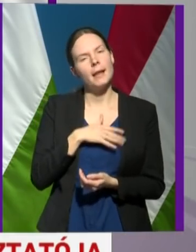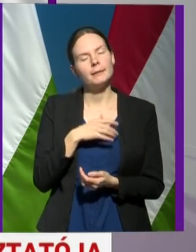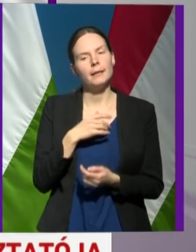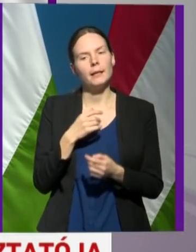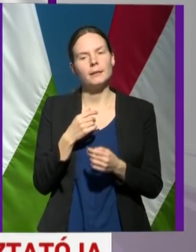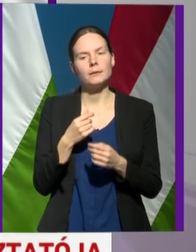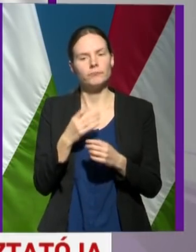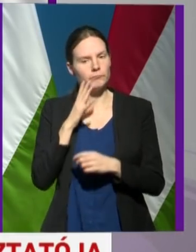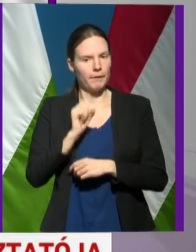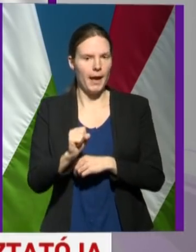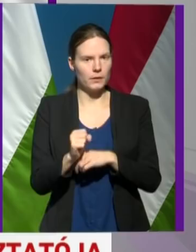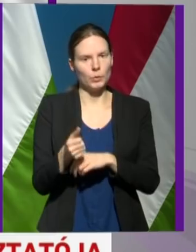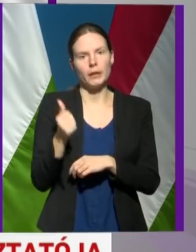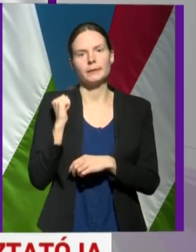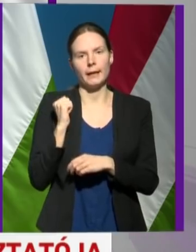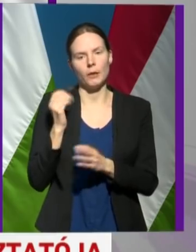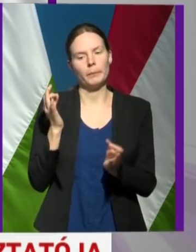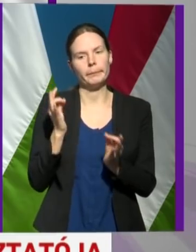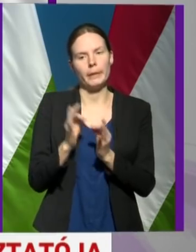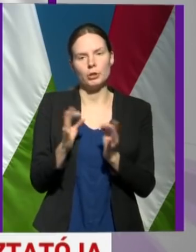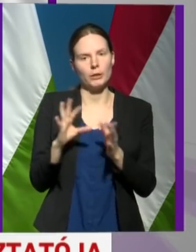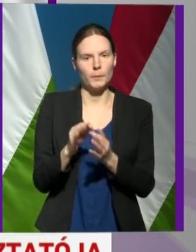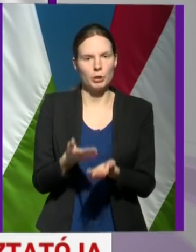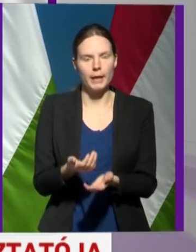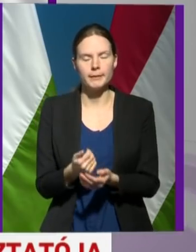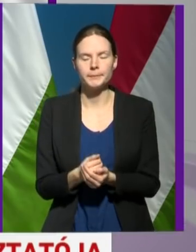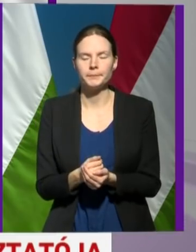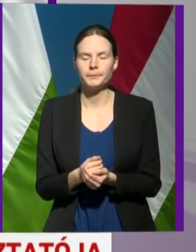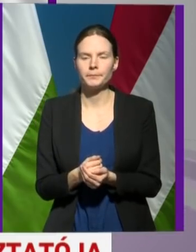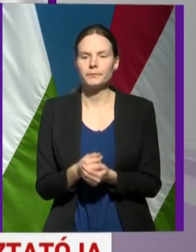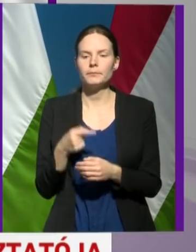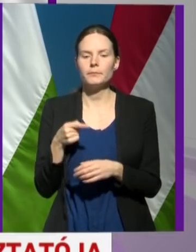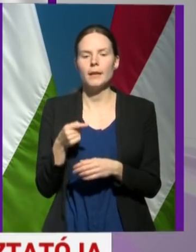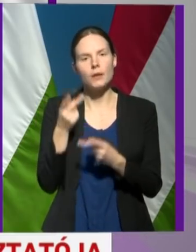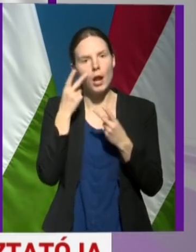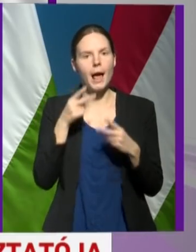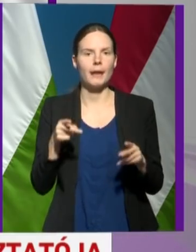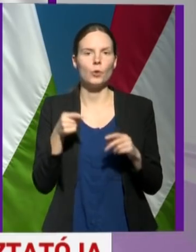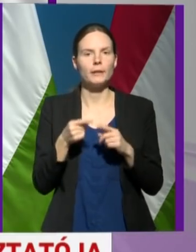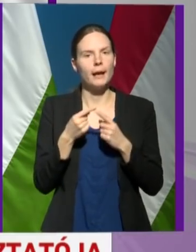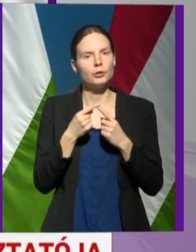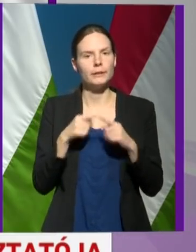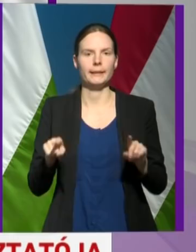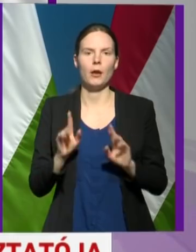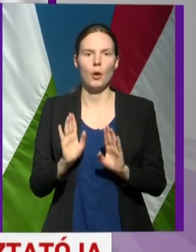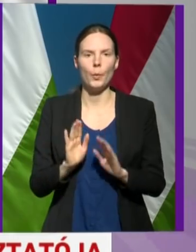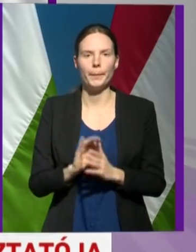reflektálni a tegnapi nap eseményei kapcsán, az a bevezetett látogatási tilalom.